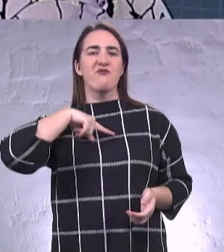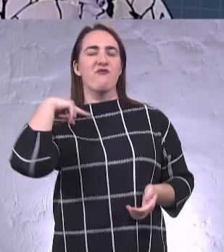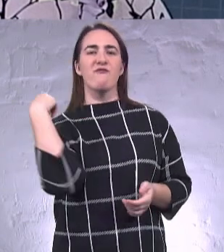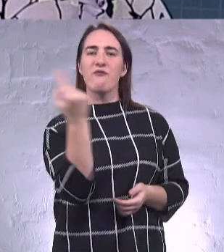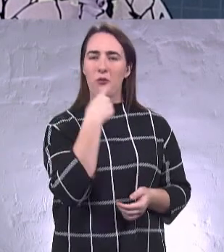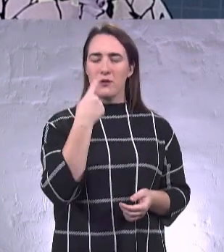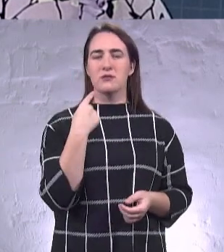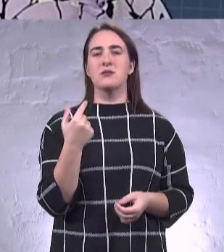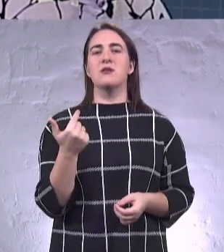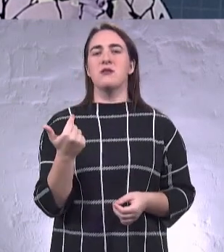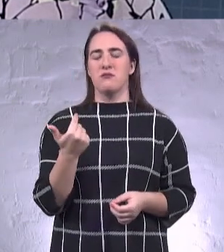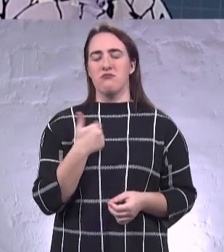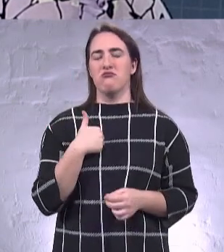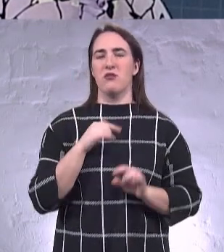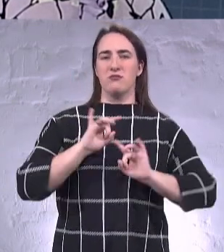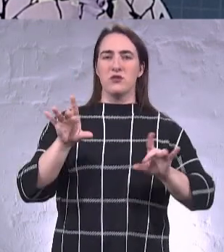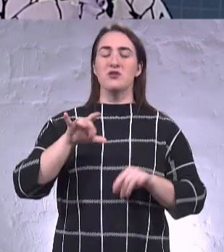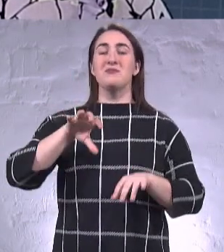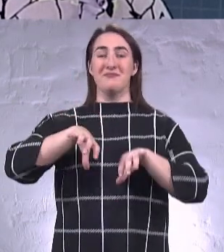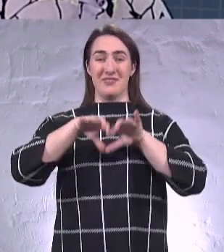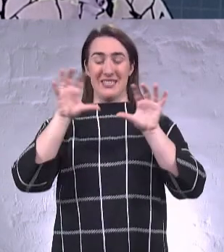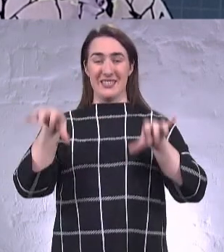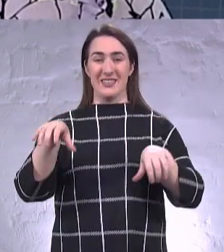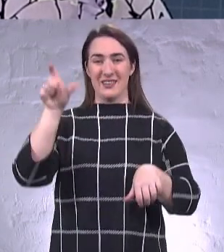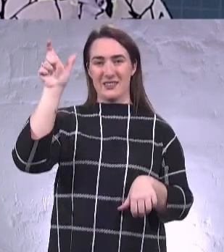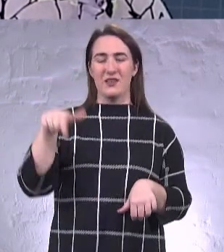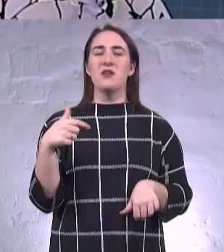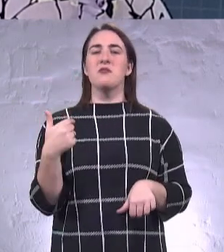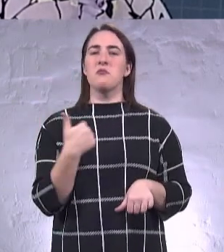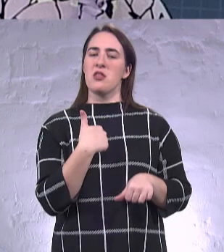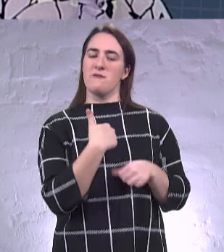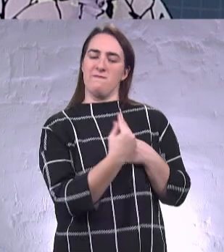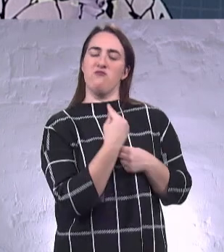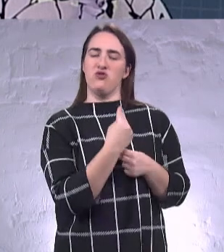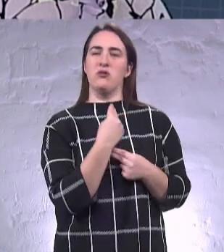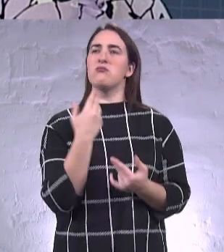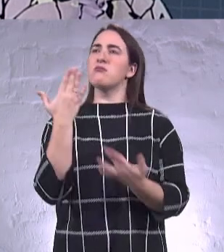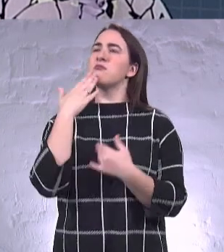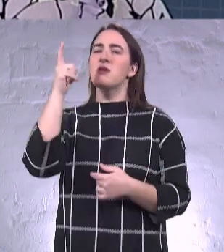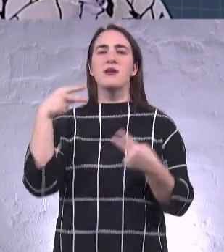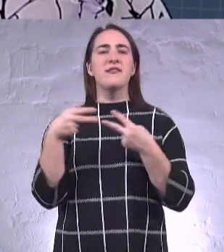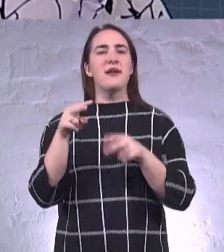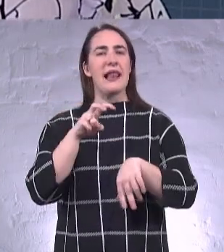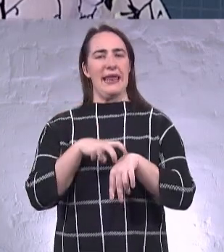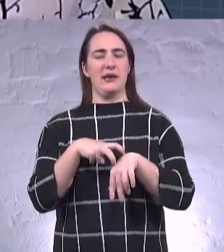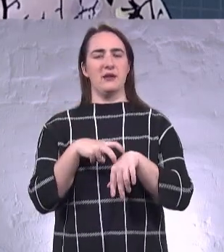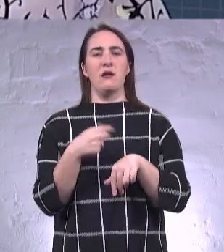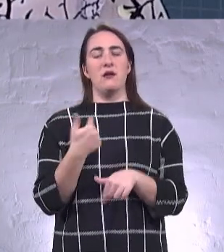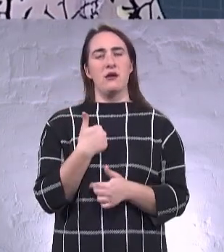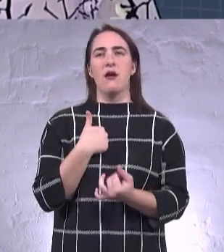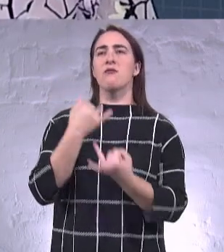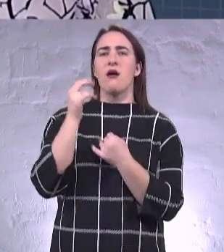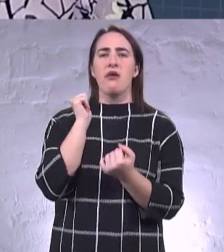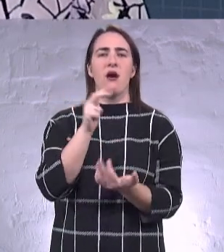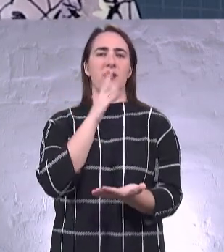Я президенту сказав, що з президентом мене вчили розмовляти, як з лікарем. Тому я буду говорити так, як воно є,